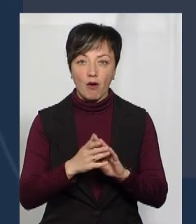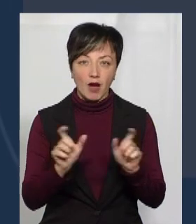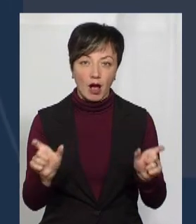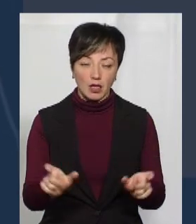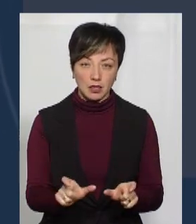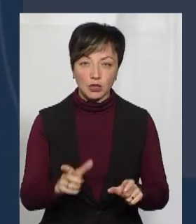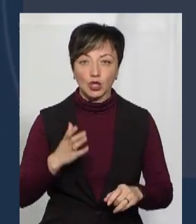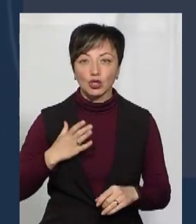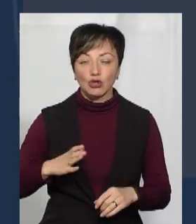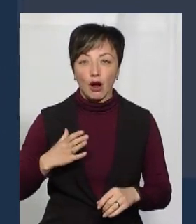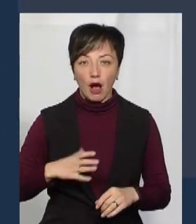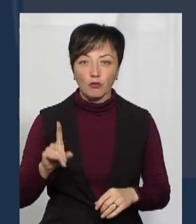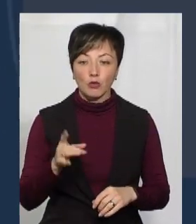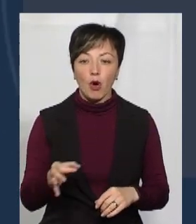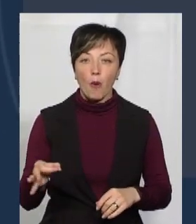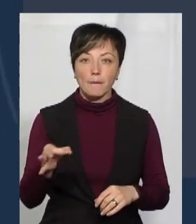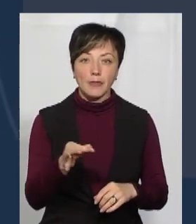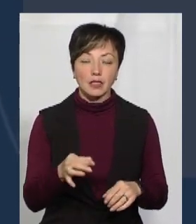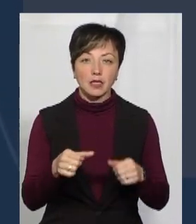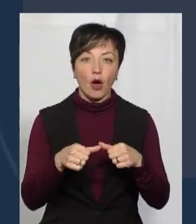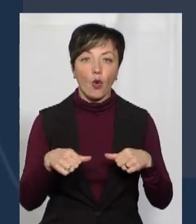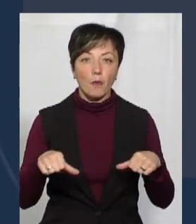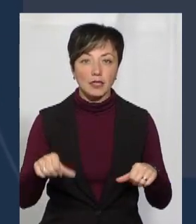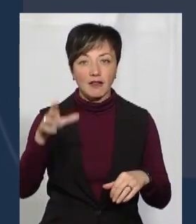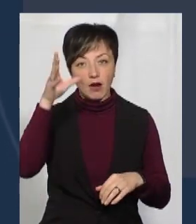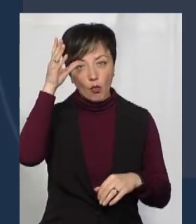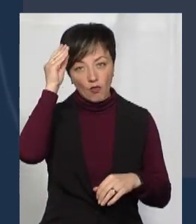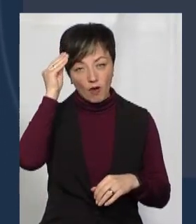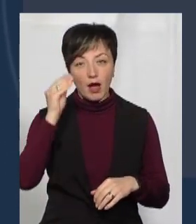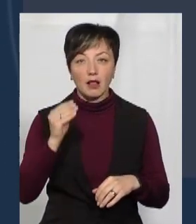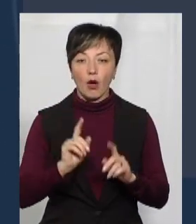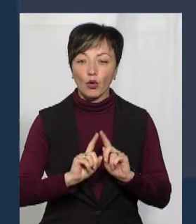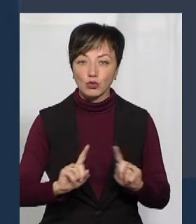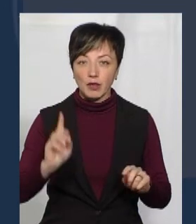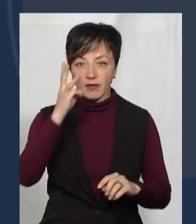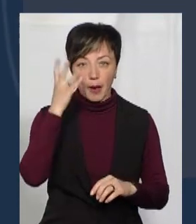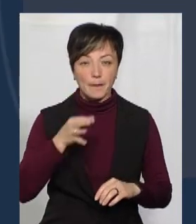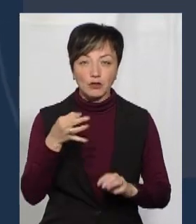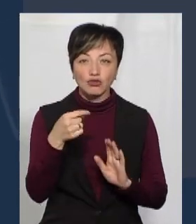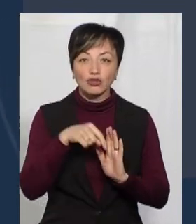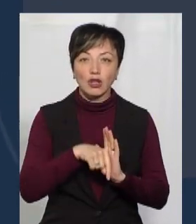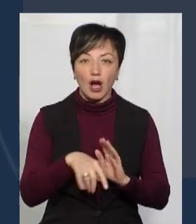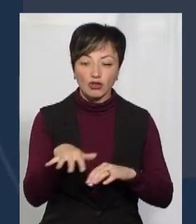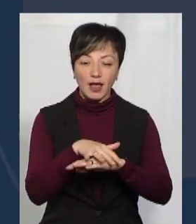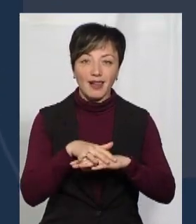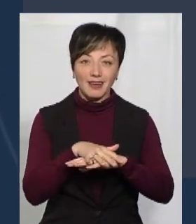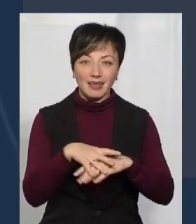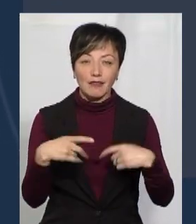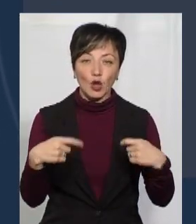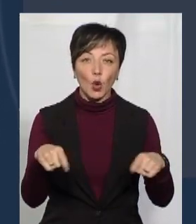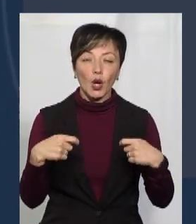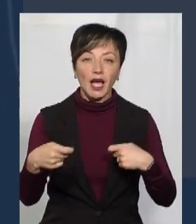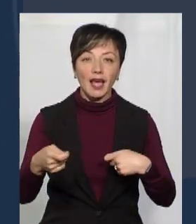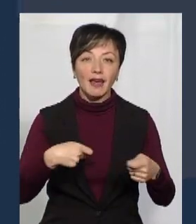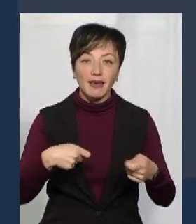Чекаємо, щоб власна комісія врахувала в особливості Хмельниччини значення ринків і торгівлі